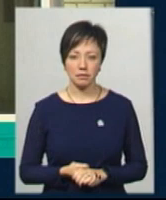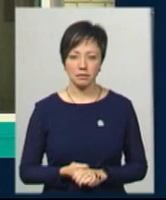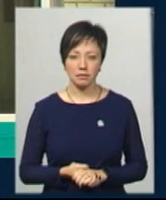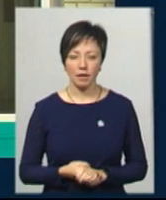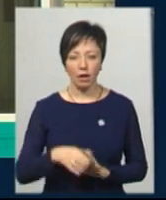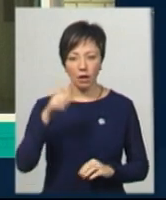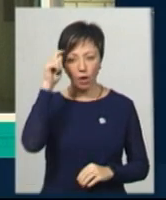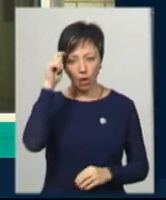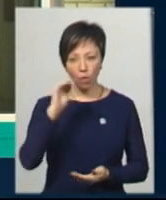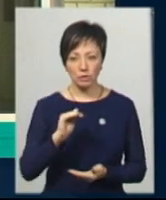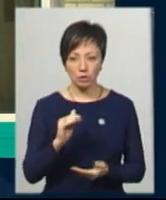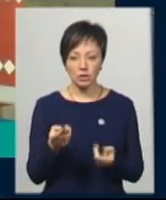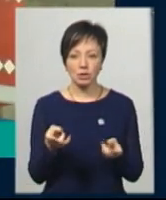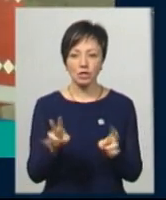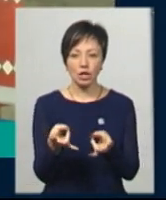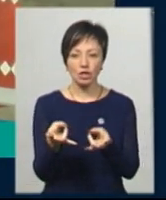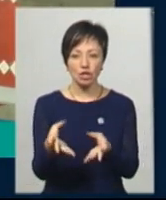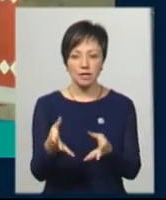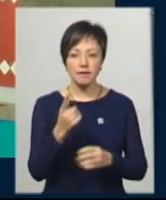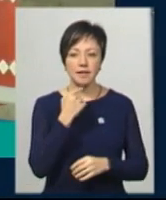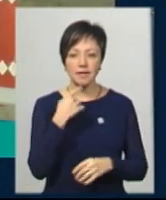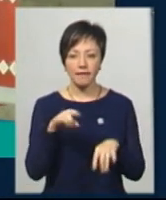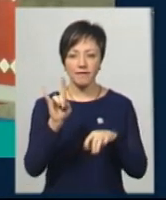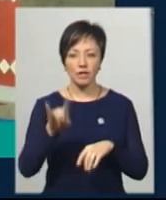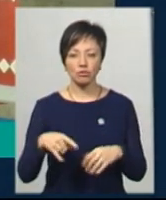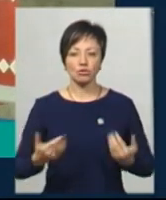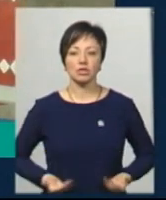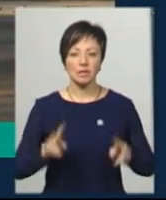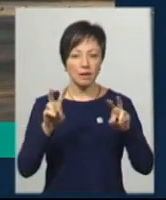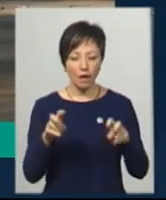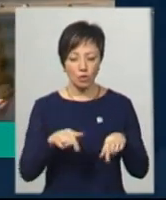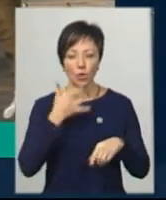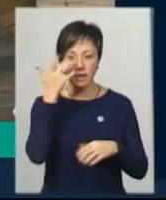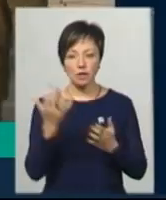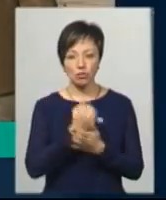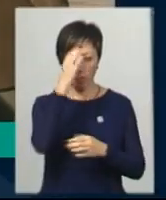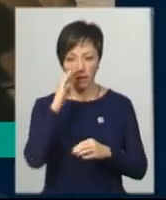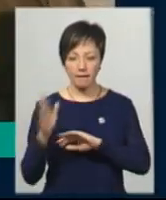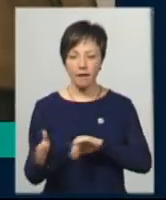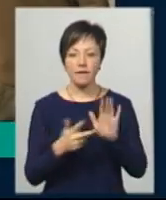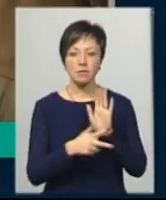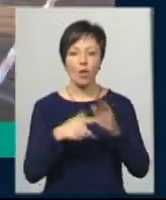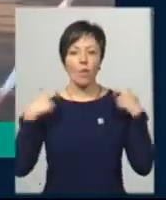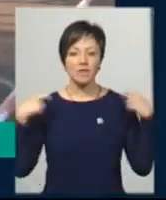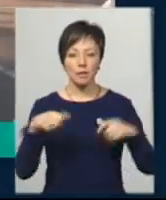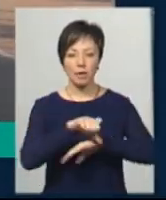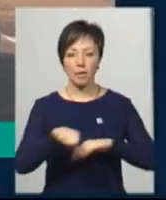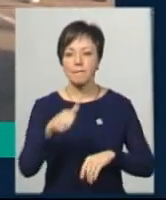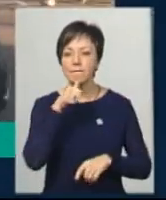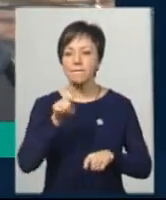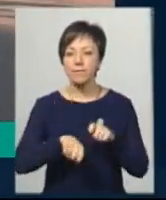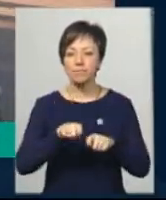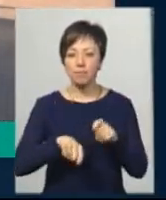Хлопчик, якого залишили в Красилівському вікні життя цього літа, знайшов нових батьків. 80 офіцерів-прикордонників беруть участь у пілотному